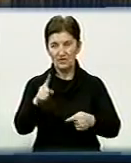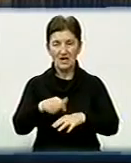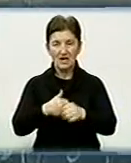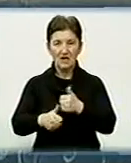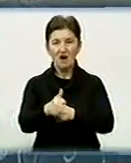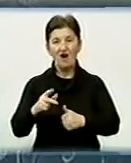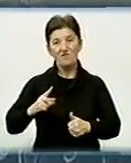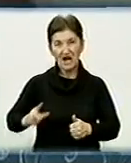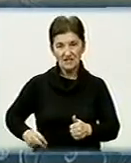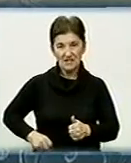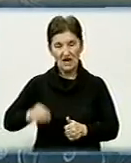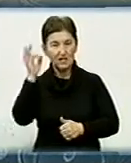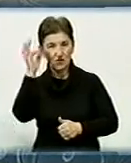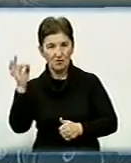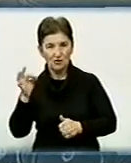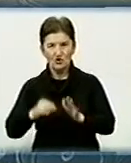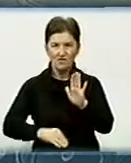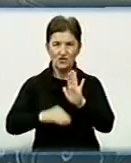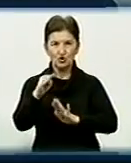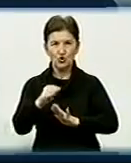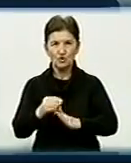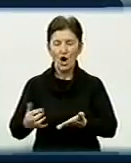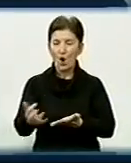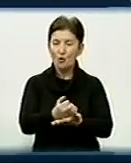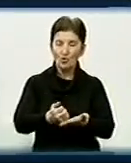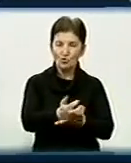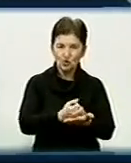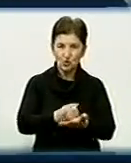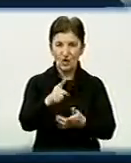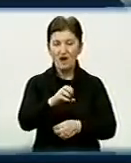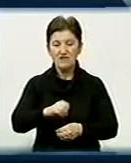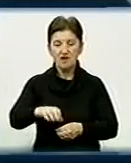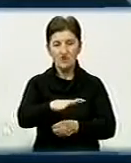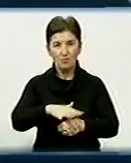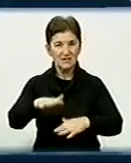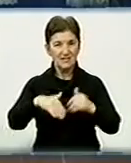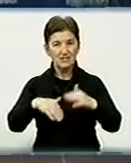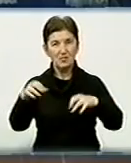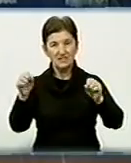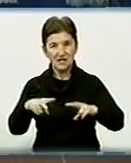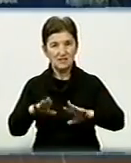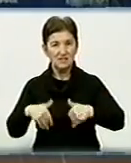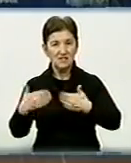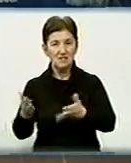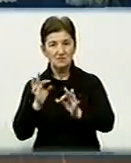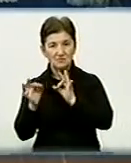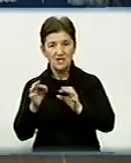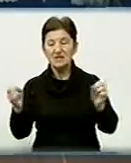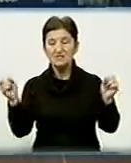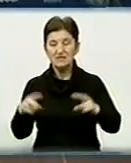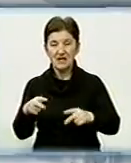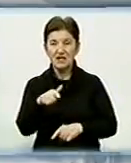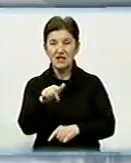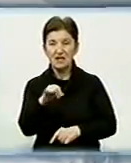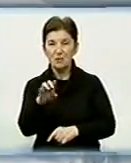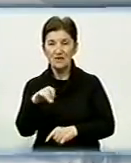Франція та Німеччина. Для високого вражаю і більшої рентабельності європейські спеціалісти радять використовувати спеціальні посівні гібриди.